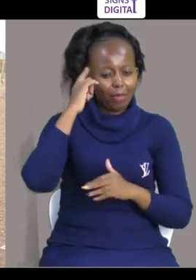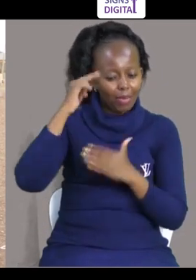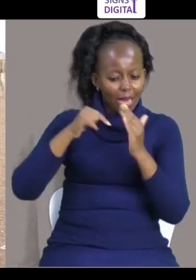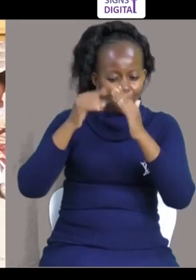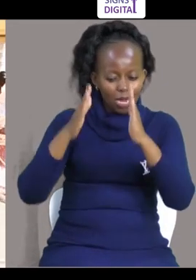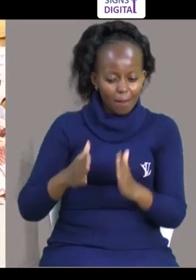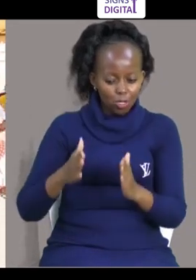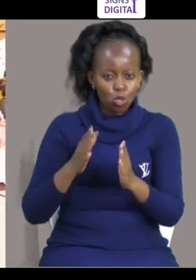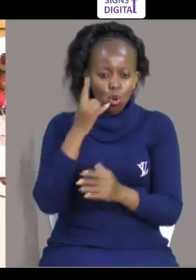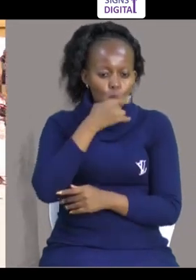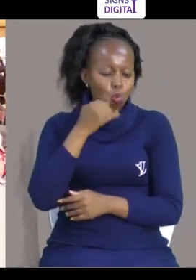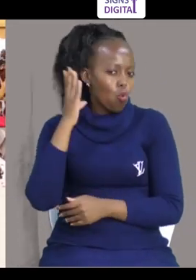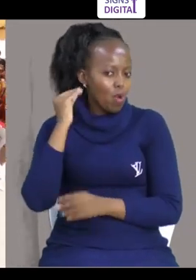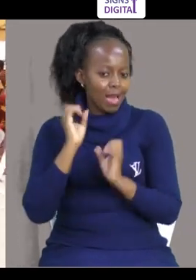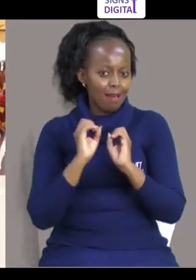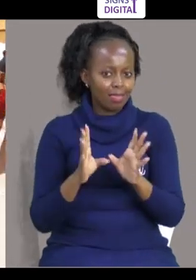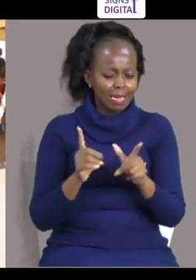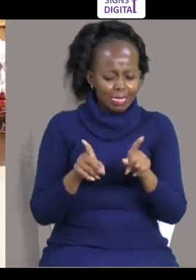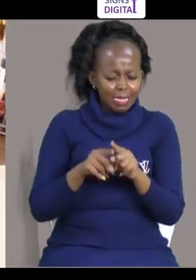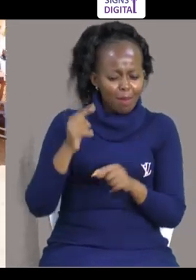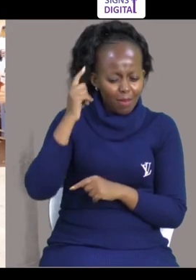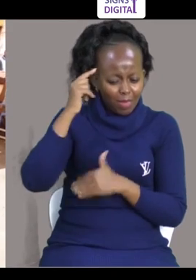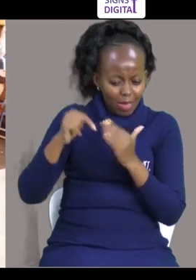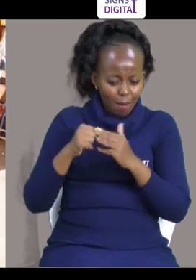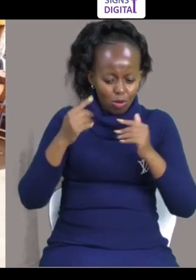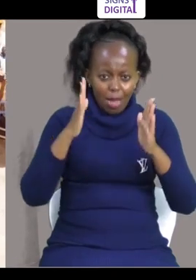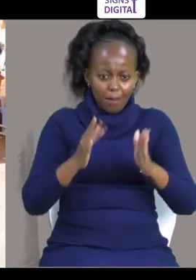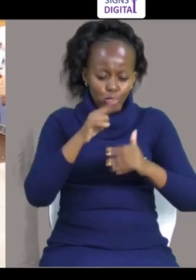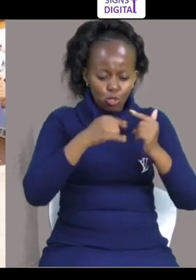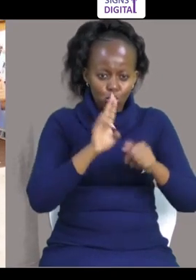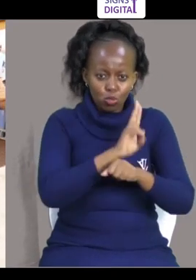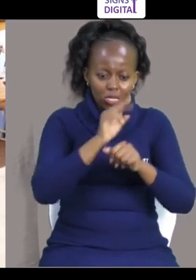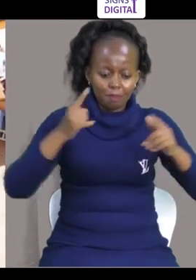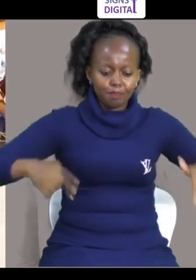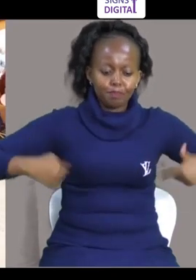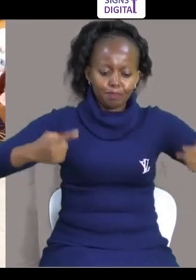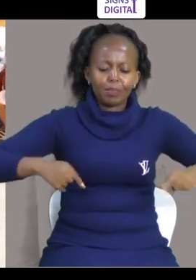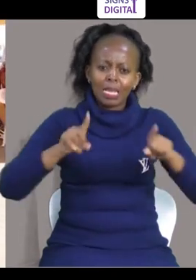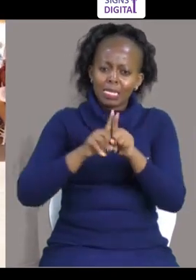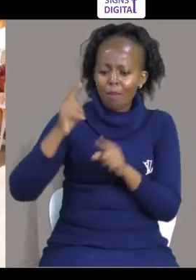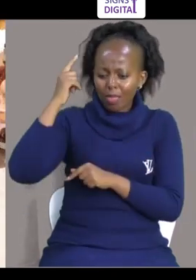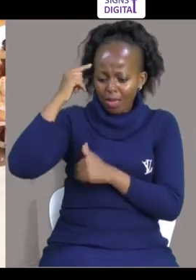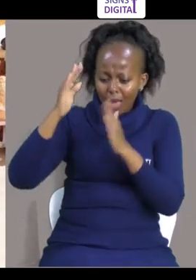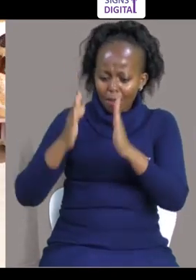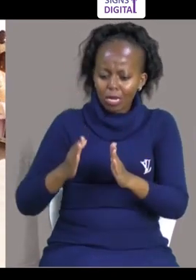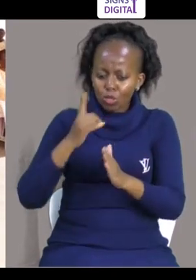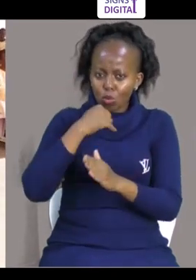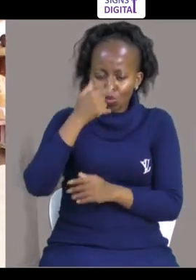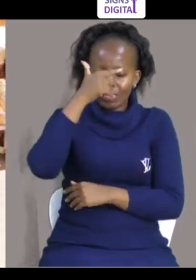Hamefikiria yule haoni Hamefikiria yule hatebei Hamefikiria yule hafikiri Vizuri Tio kila